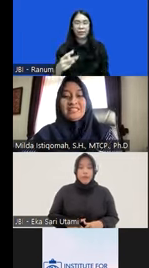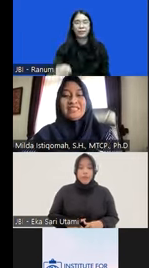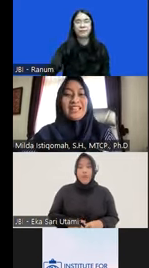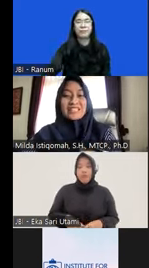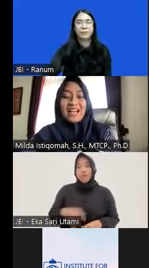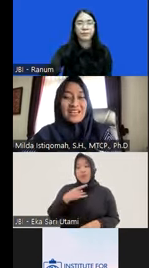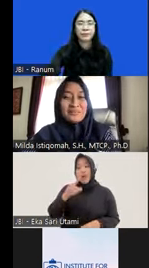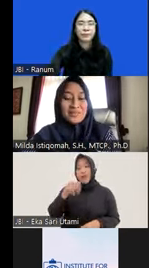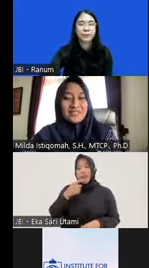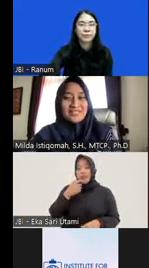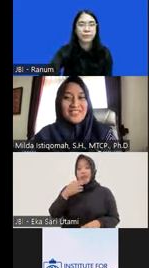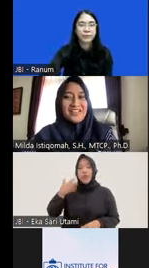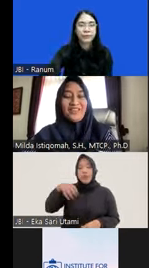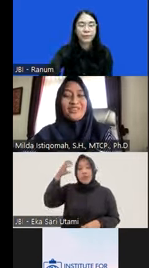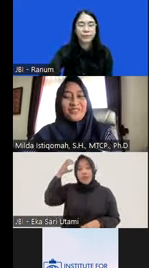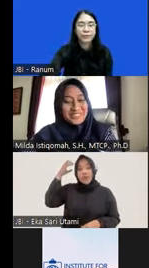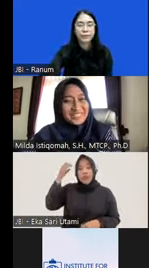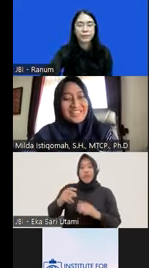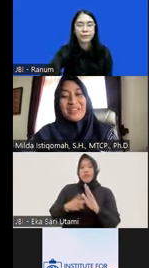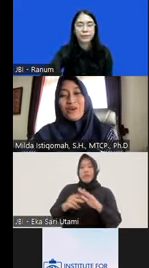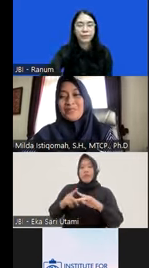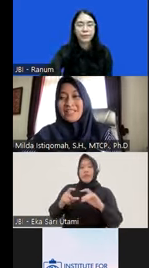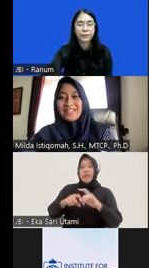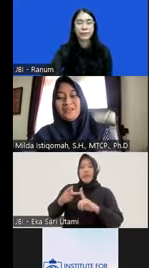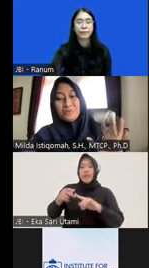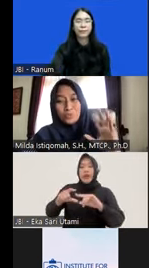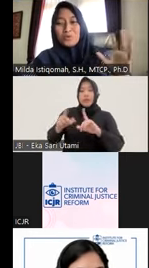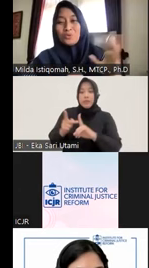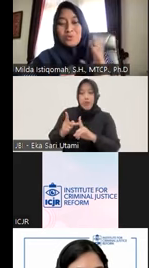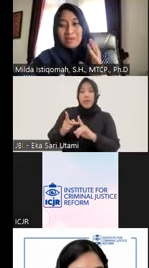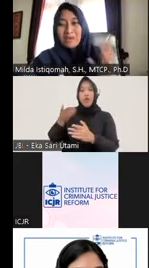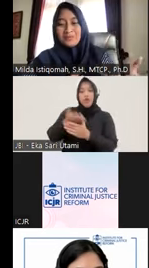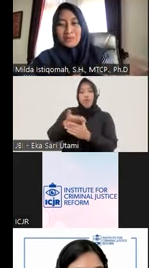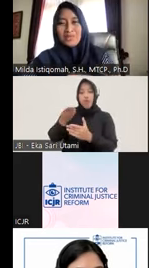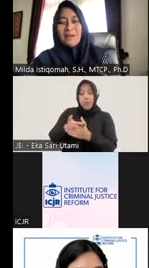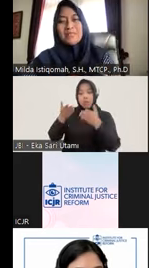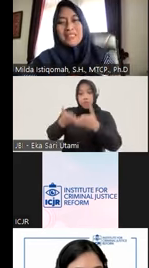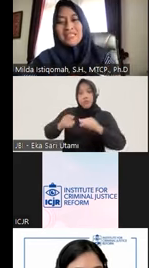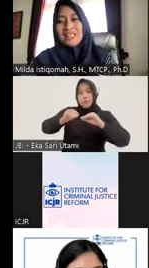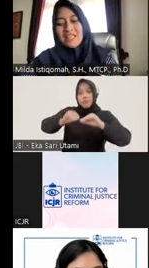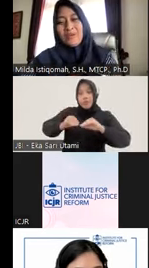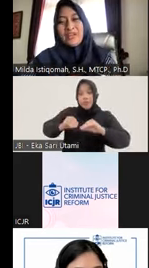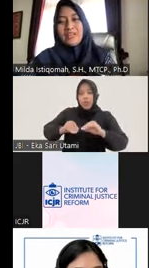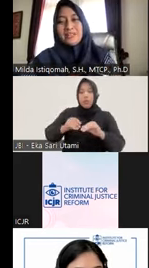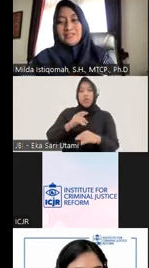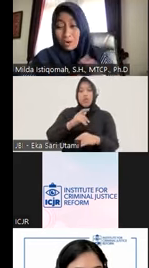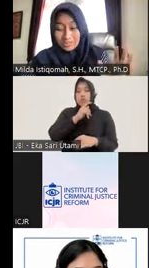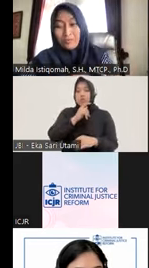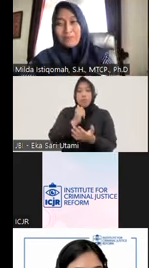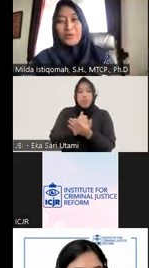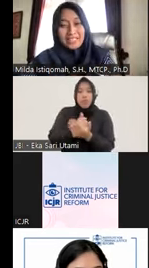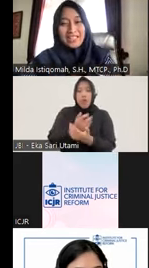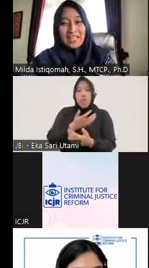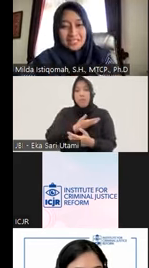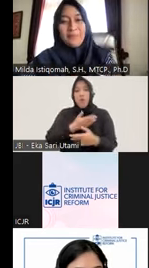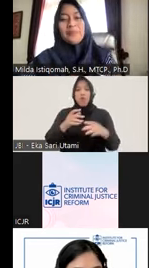dinaskah akademik kalau misalnya kita mencoba untuk memahami begitu ya apa sih yang diinginkan oleh kawan-kawan